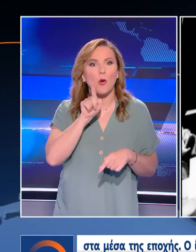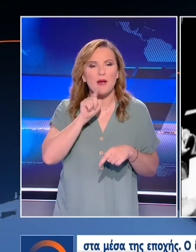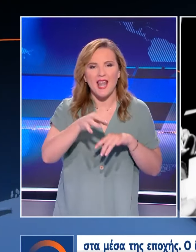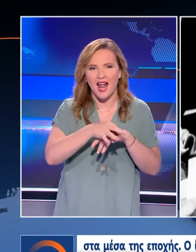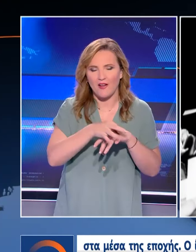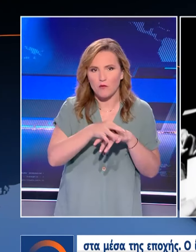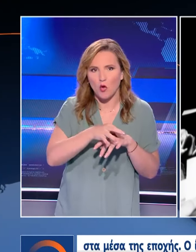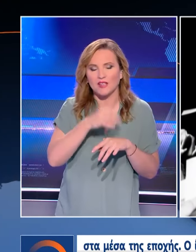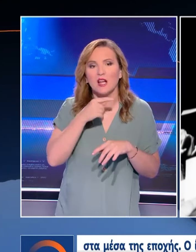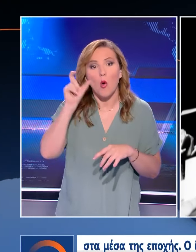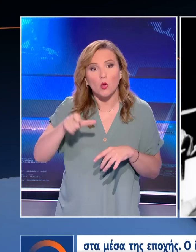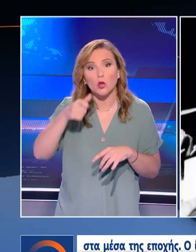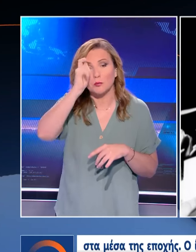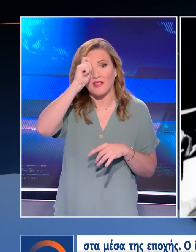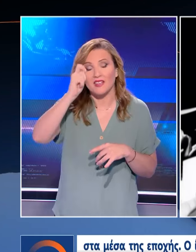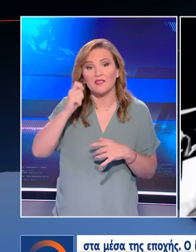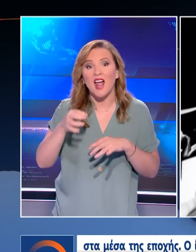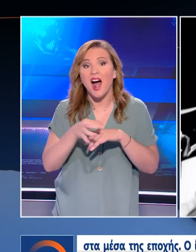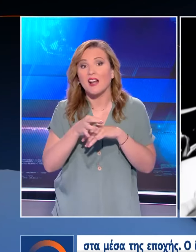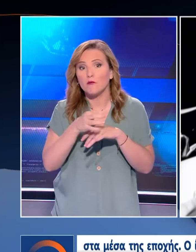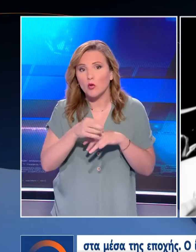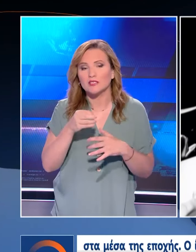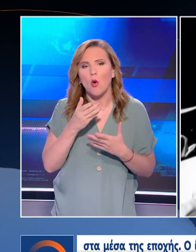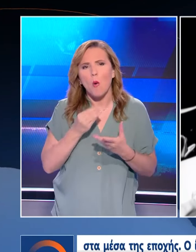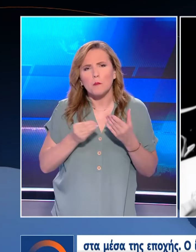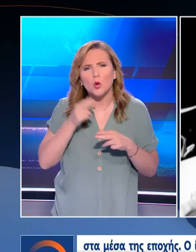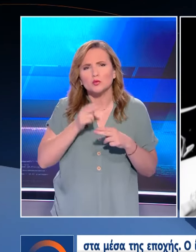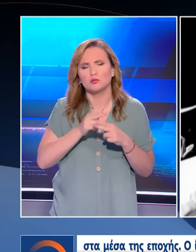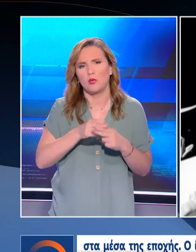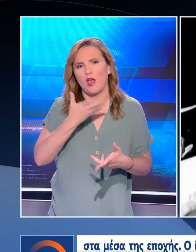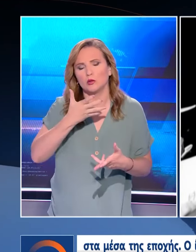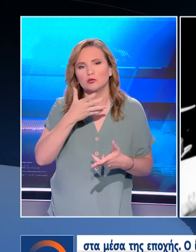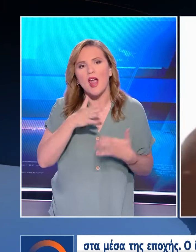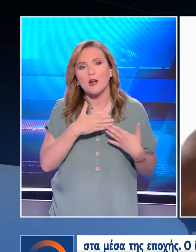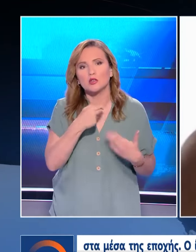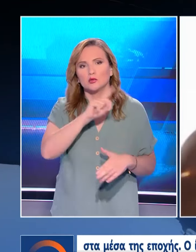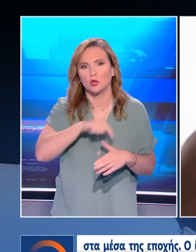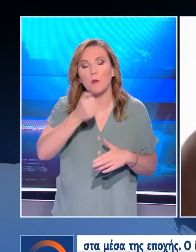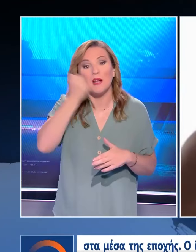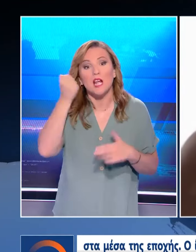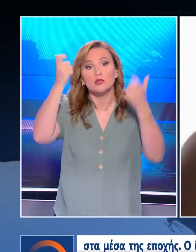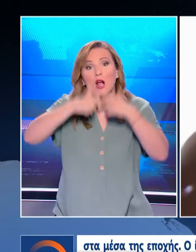Ο ίδιος θα παραδεχθεί μετά από πολλά χρόνια ότι η Ρόμι Σνάιντερ ήταν ο μεγαλύτερος έρωτας της ζωής του και τη μετάγιωσε όπου δεν την παντρεύτηκε.